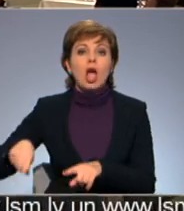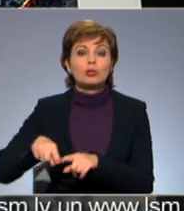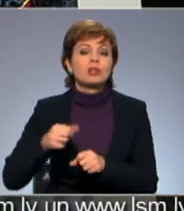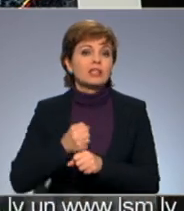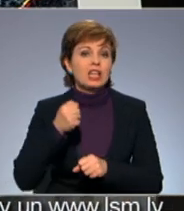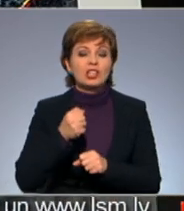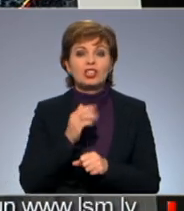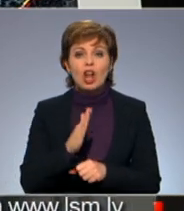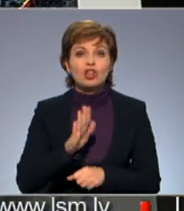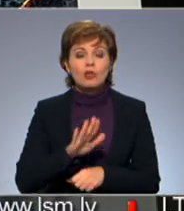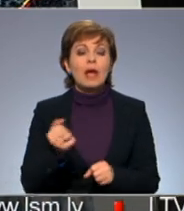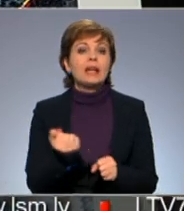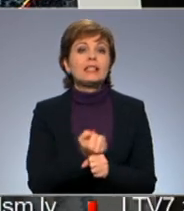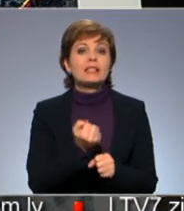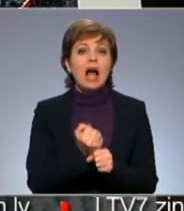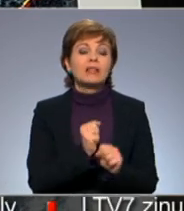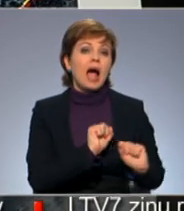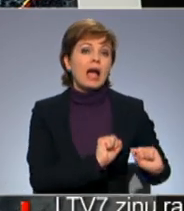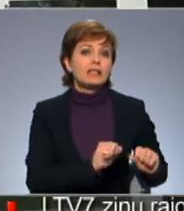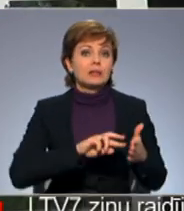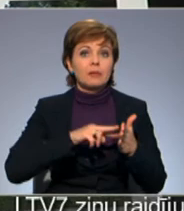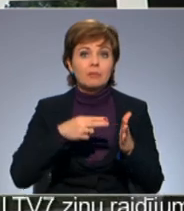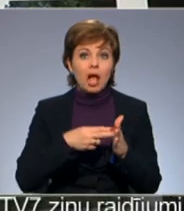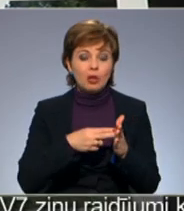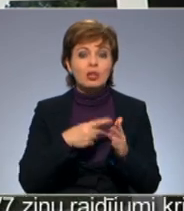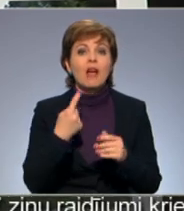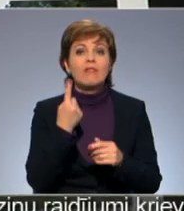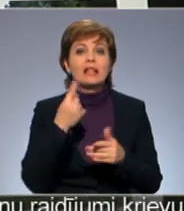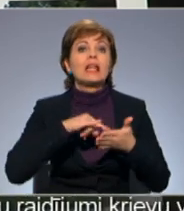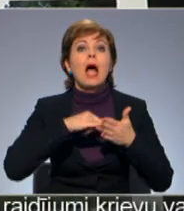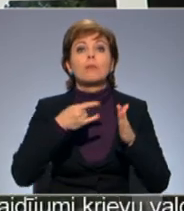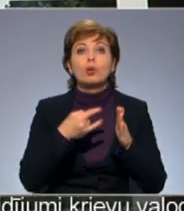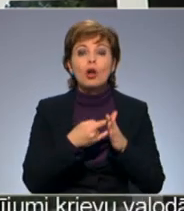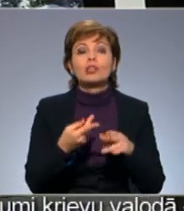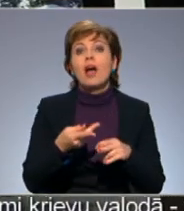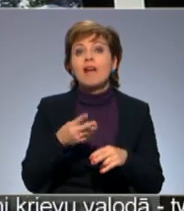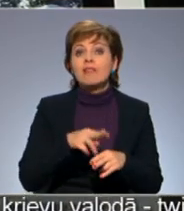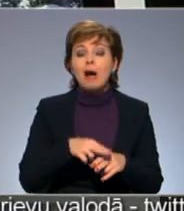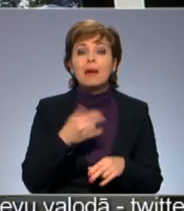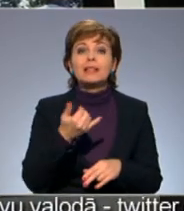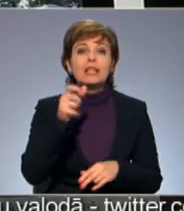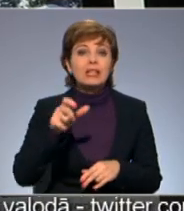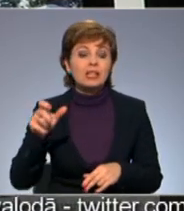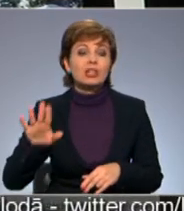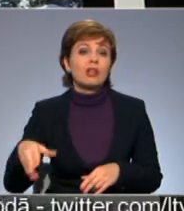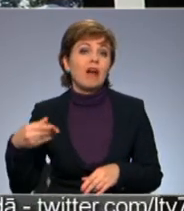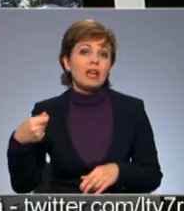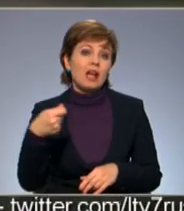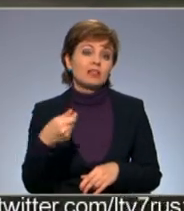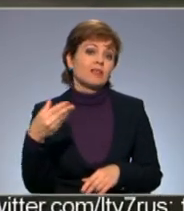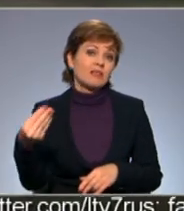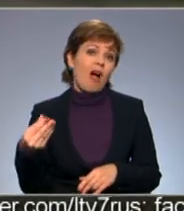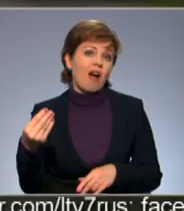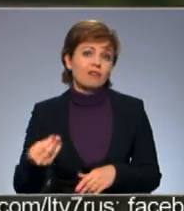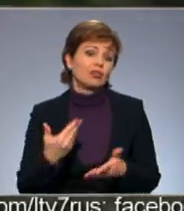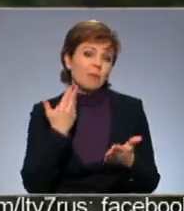režījums. Izstrādātais dabas aizsardzības plāns šobrīd vēl ir projekts, tāpēc interesenti vēl var iesniegt savus priekšlikumus.